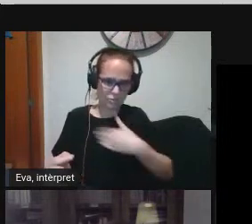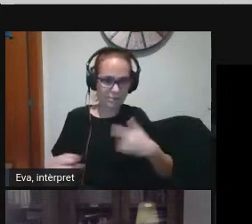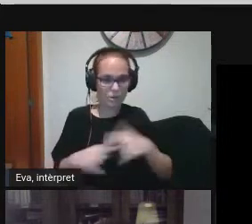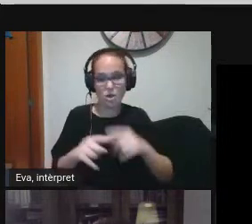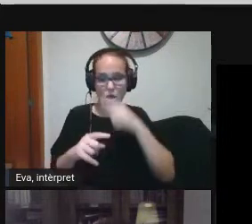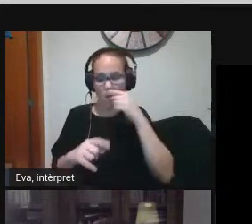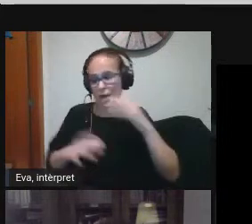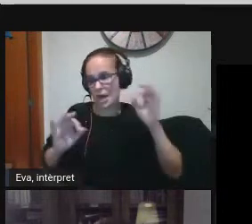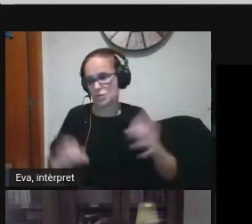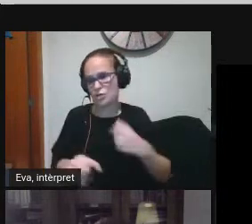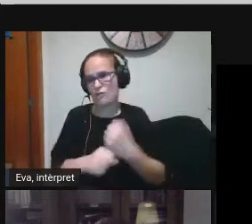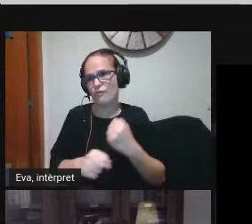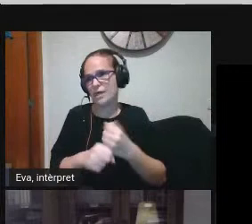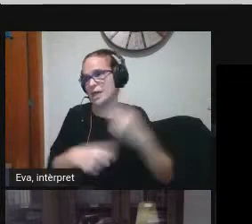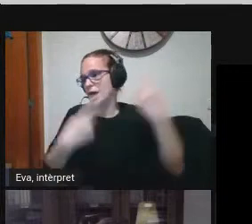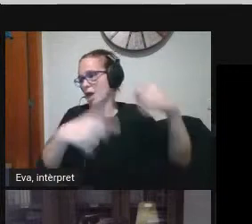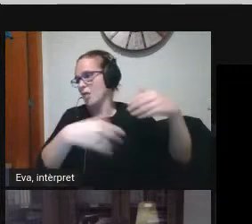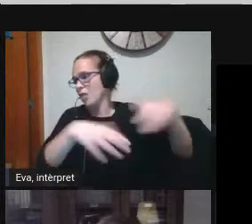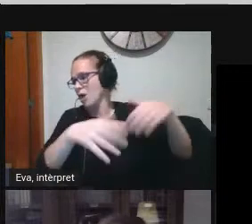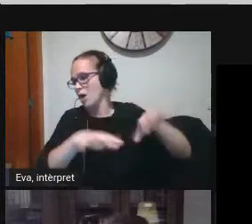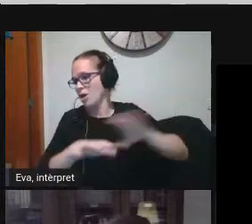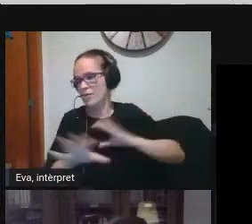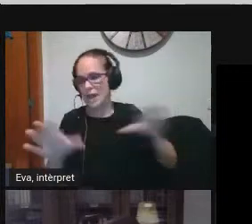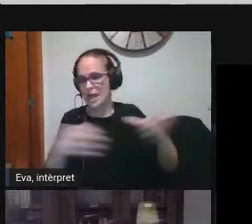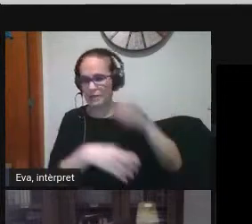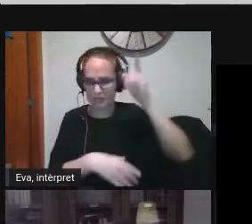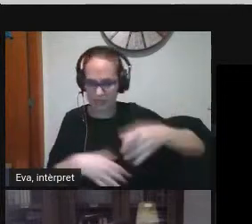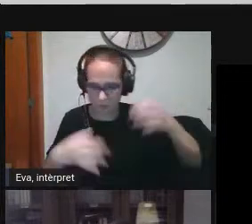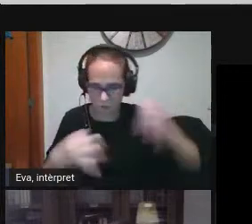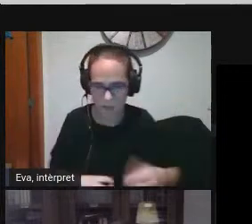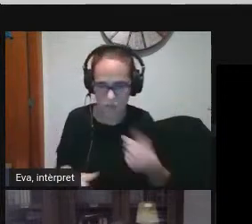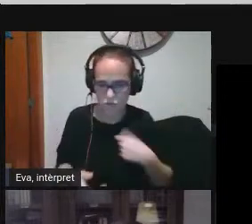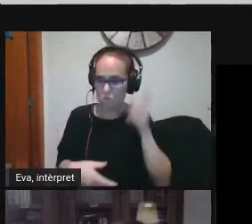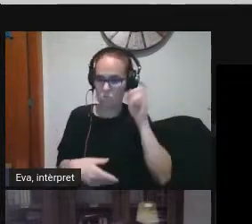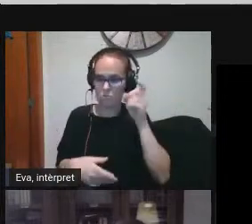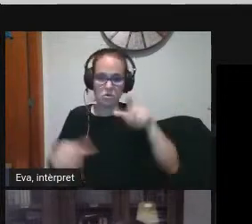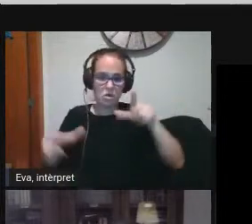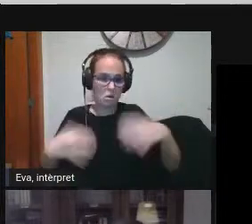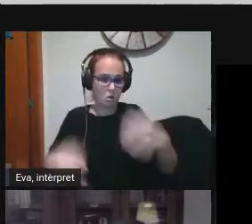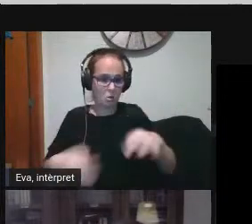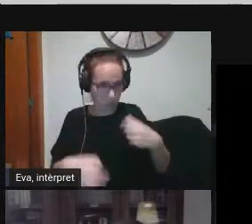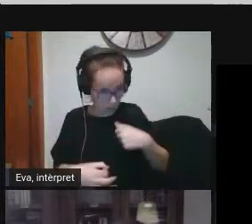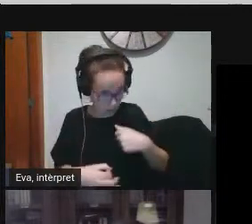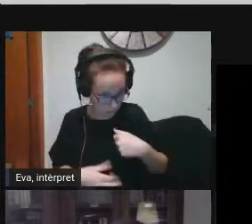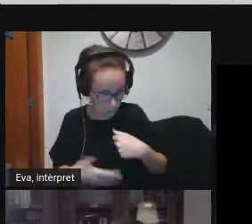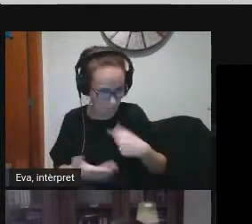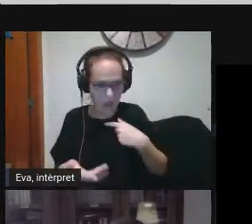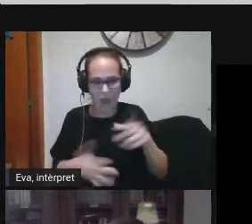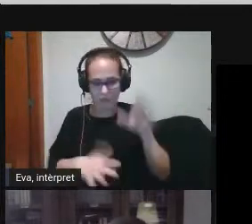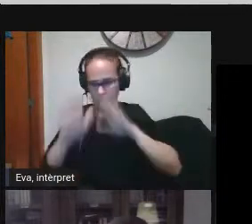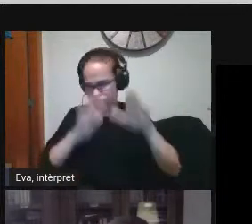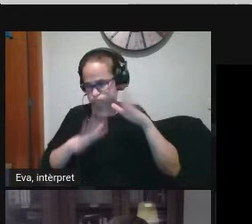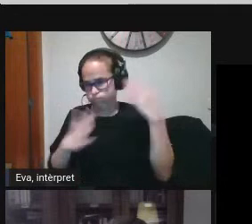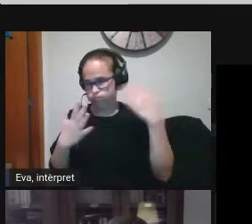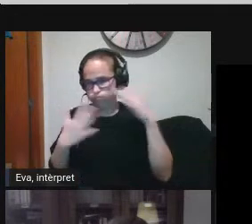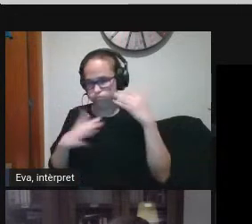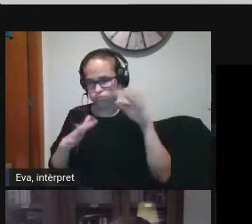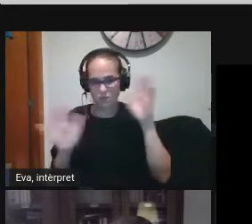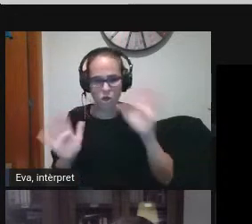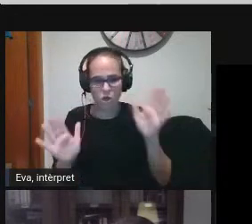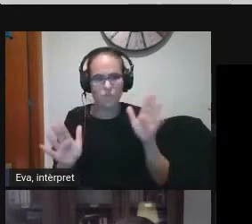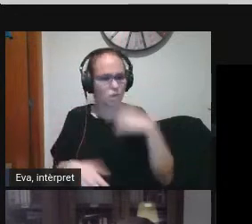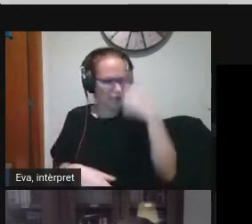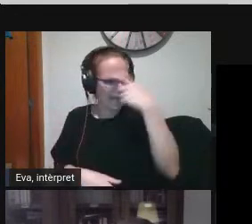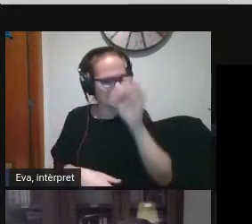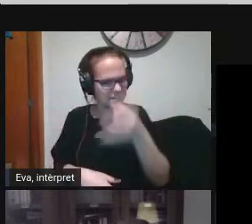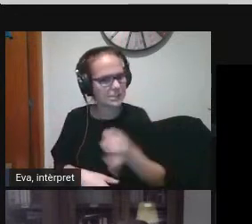ser feina de l'equip directiu jo que soc un professor d'aula normal i corrent a mi que m'atabales doncs jo crec que sí